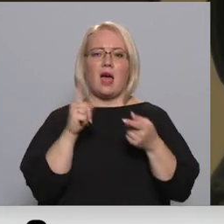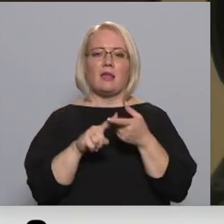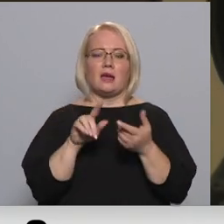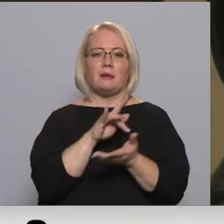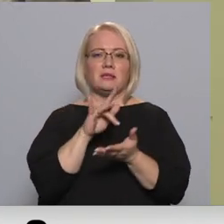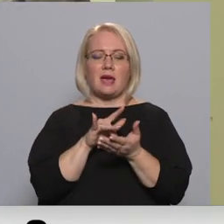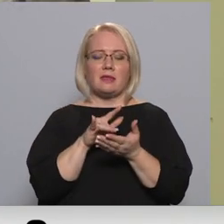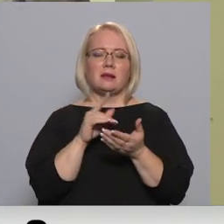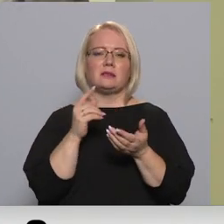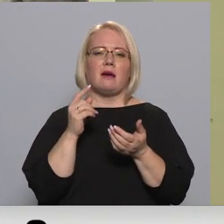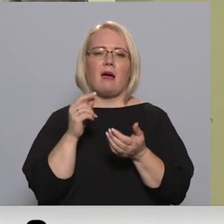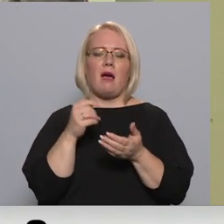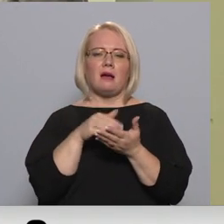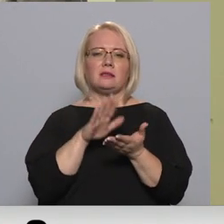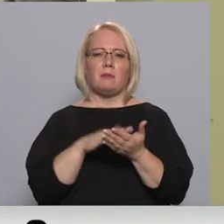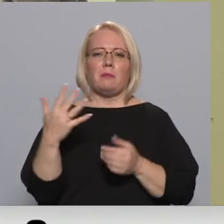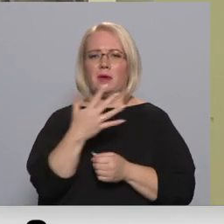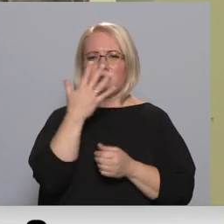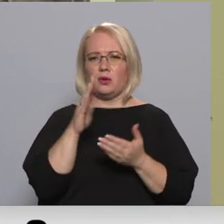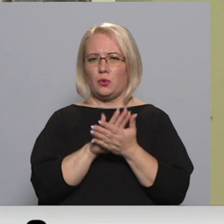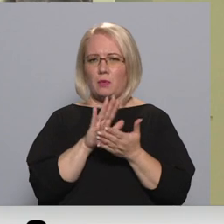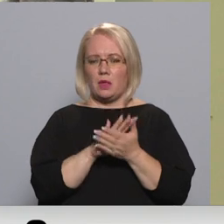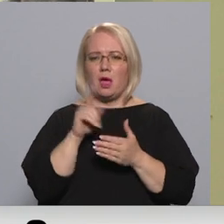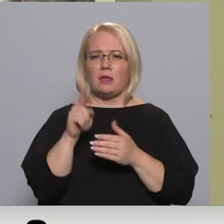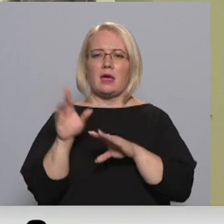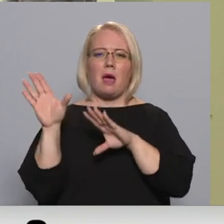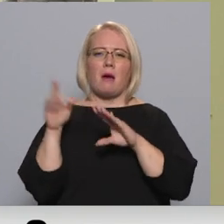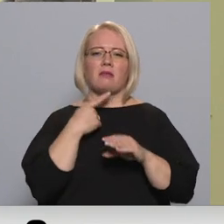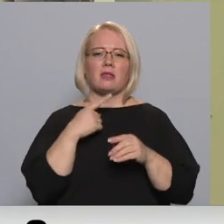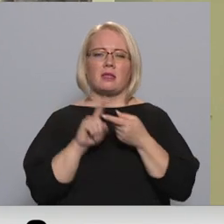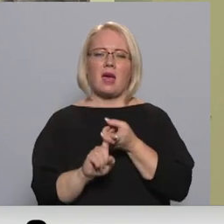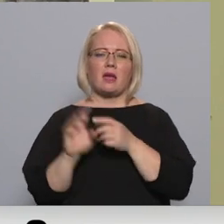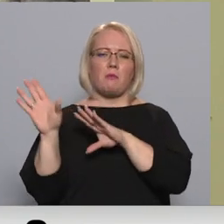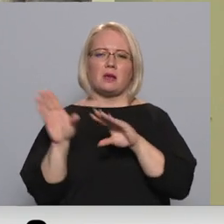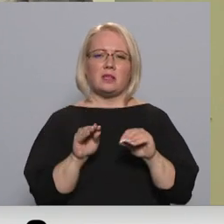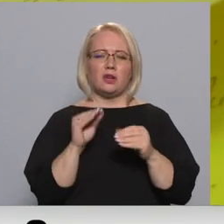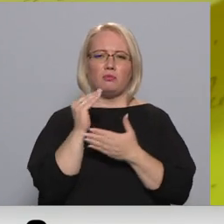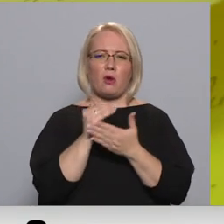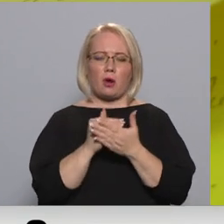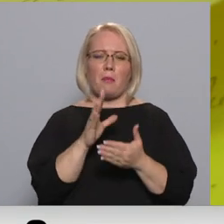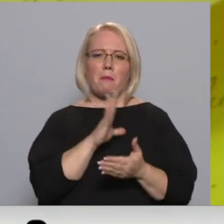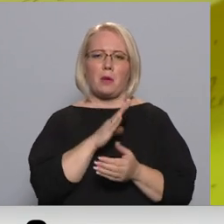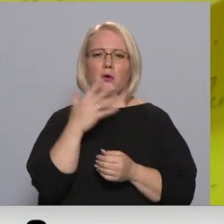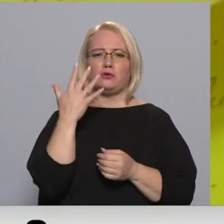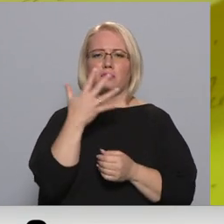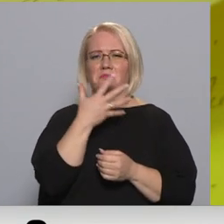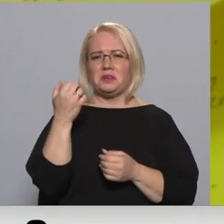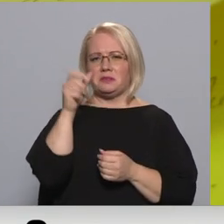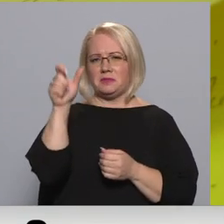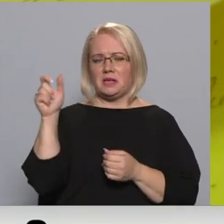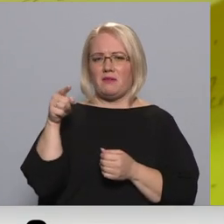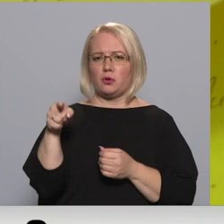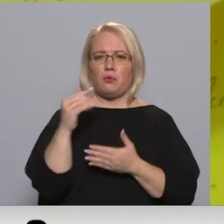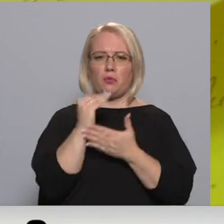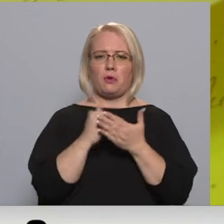piekto gads kārtu. Šajos gados atkarību maznāšanas programmā bijuši ap 500 cilvēku. Sandra Lītāni, Andrus